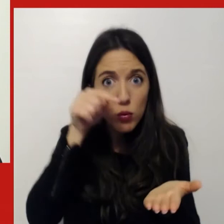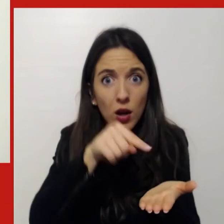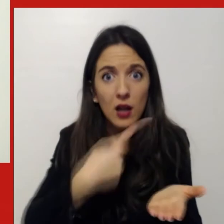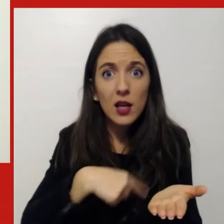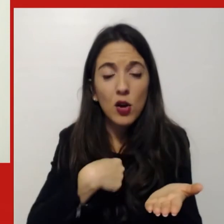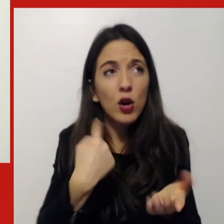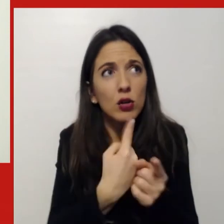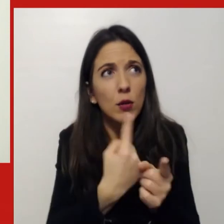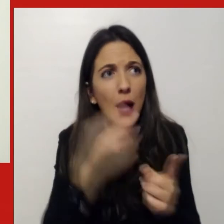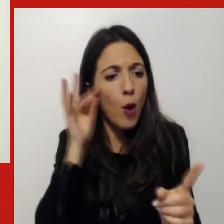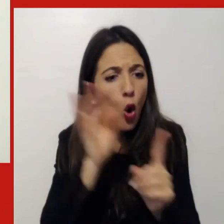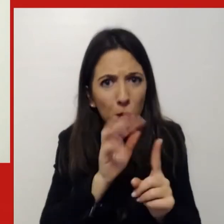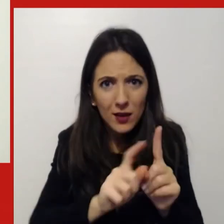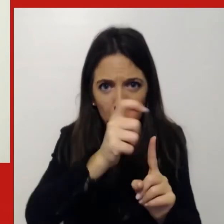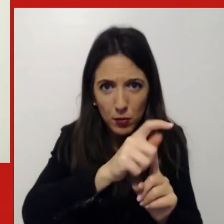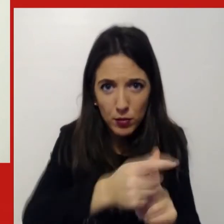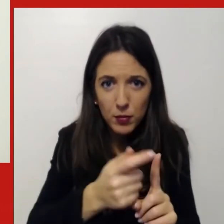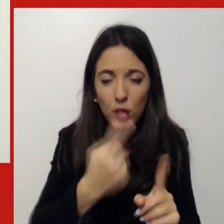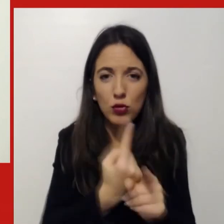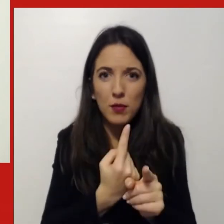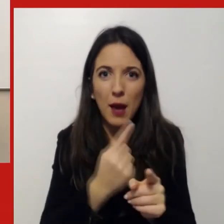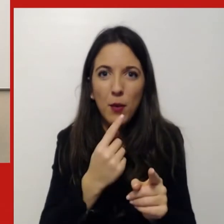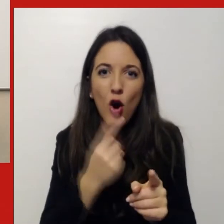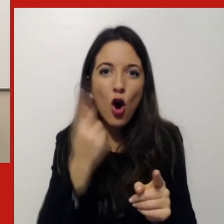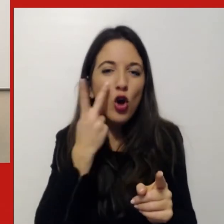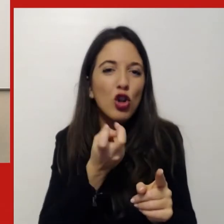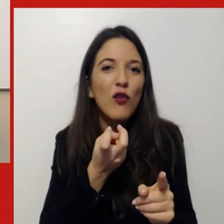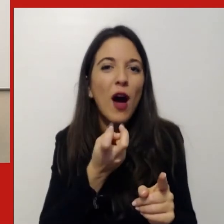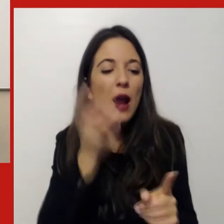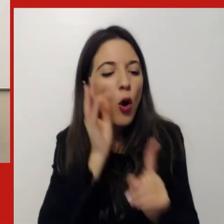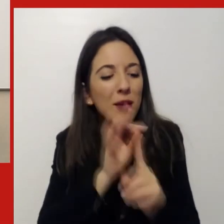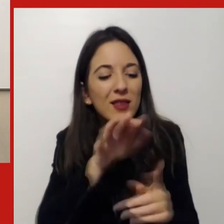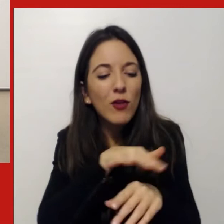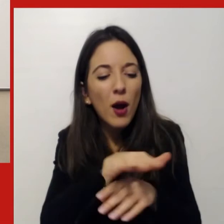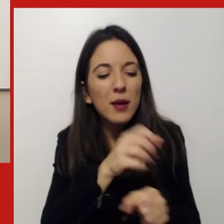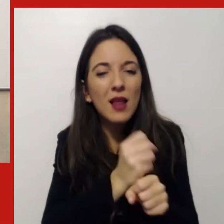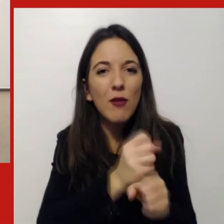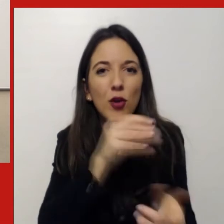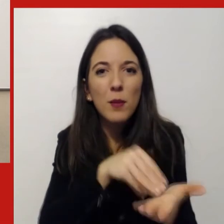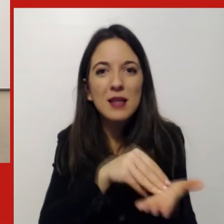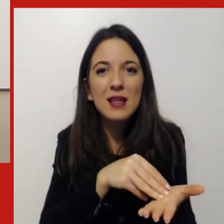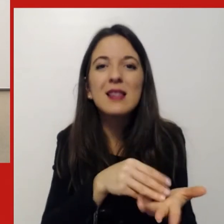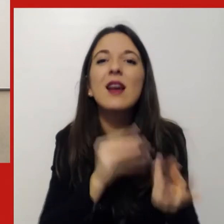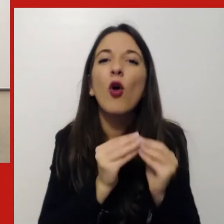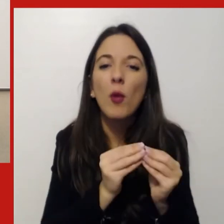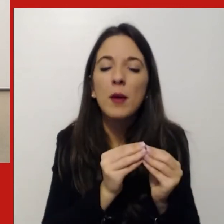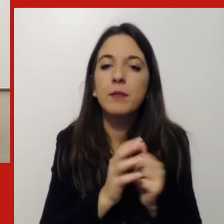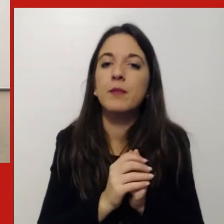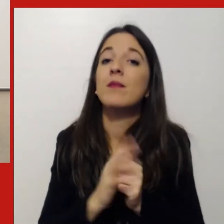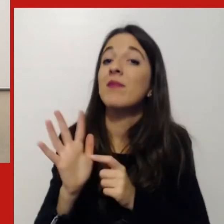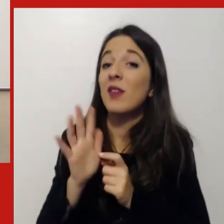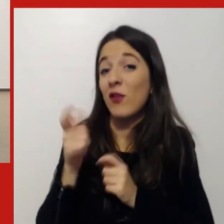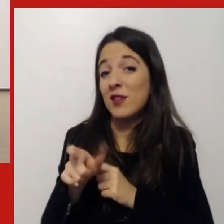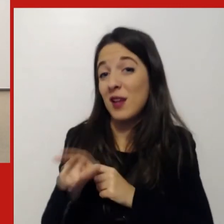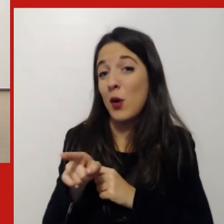senso a quello che è il lavoro. Può essere magari questa una possibile risposta alla critica tipica del sistema lavorativo italiano della